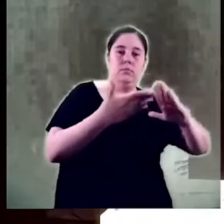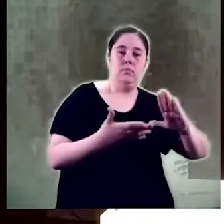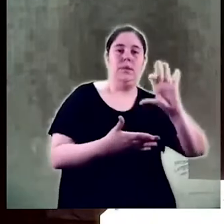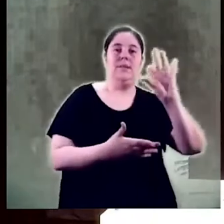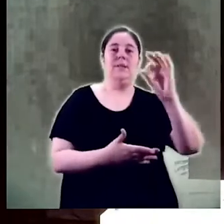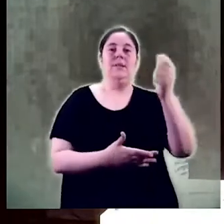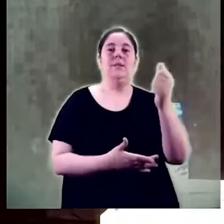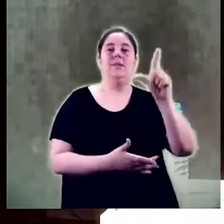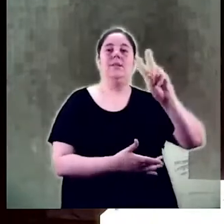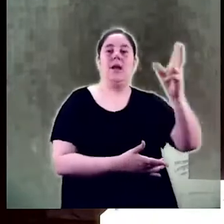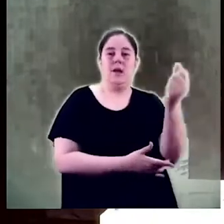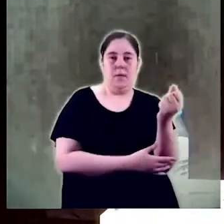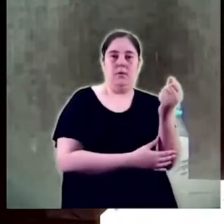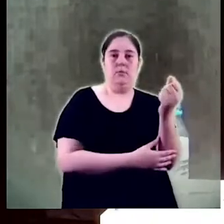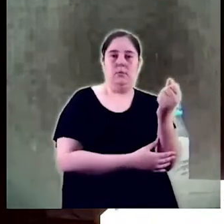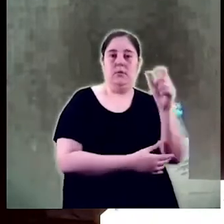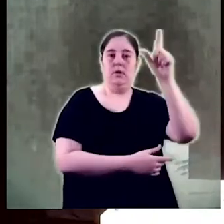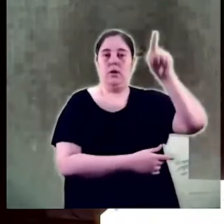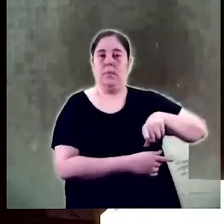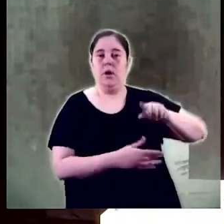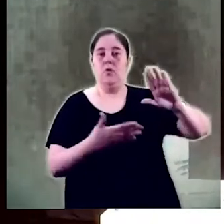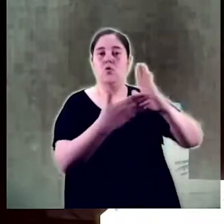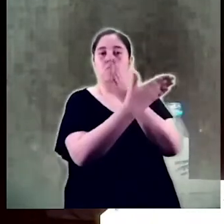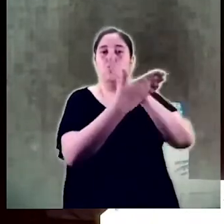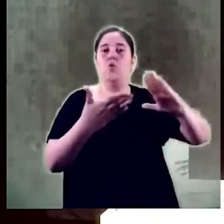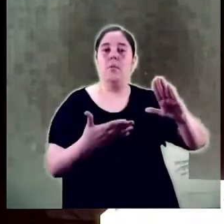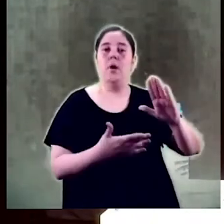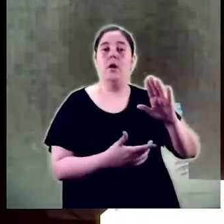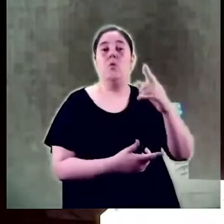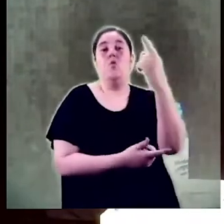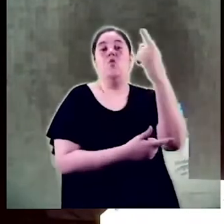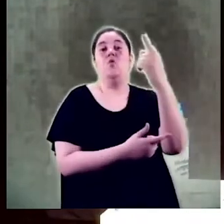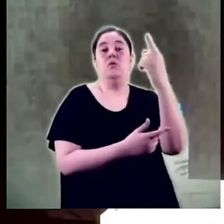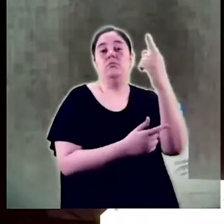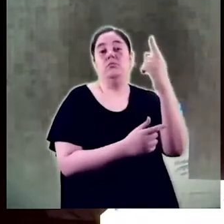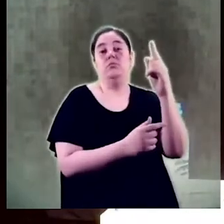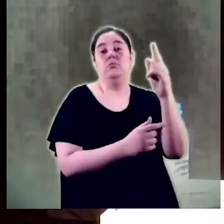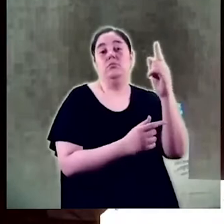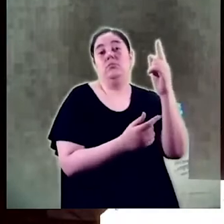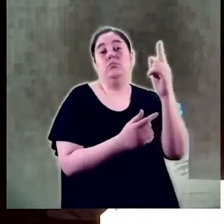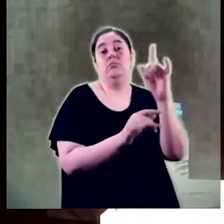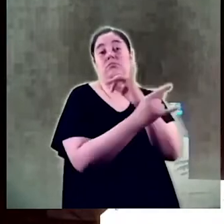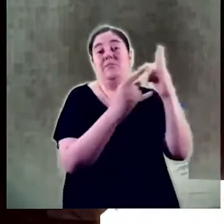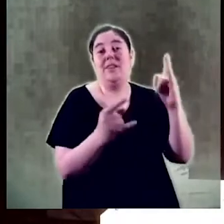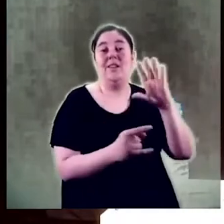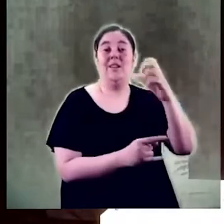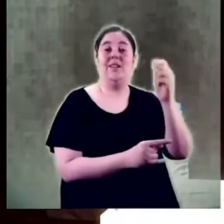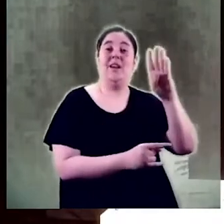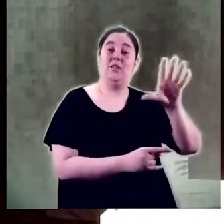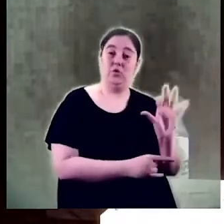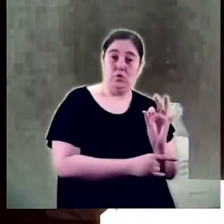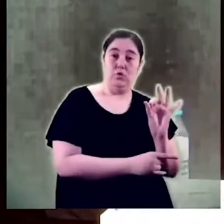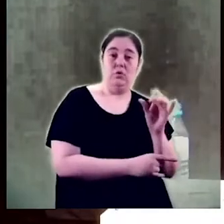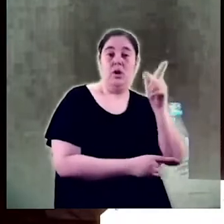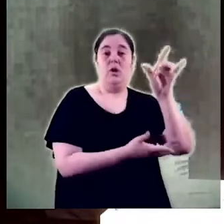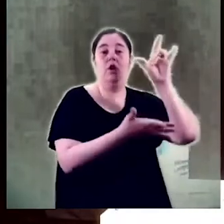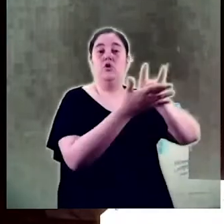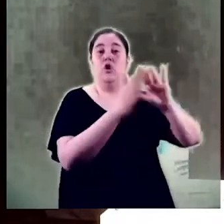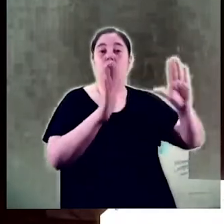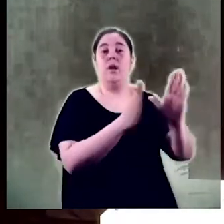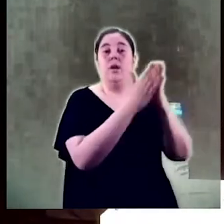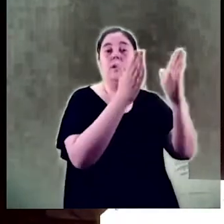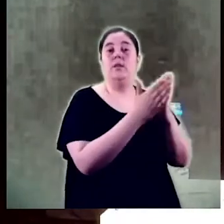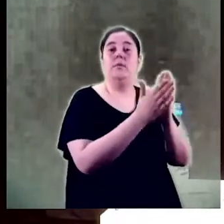fins a un altre poeta Maria Antonia Salvà i s'emmiralla en el poema d'un cactus que la mallorquina havia